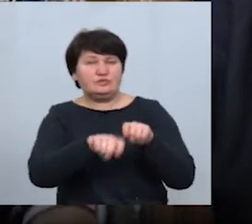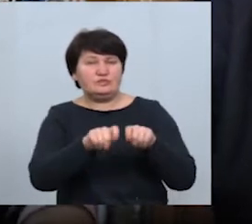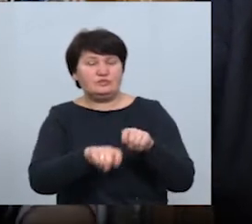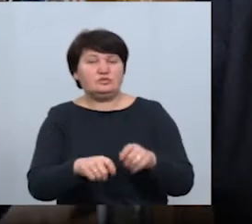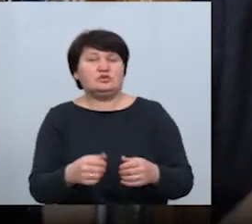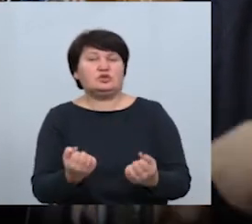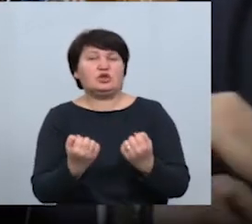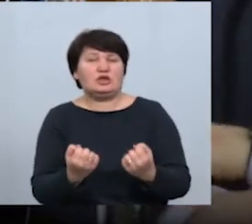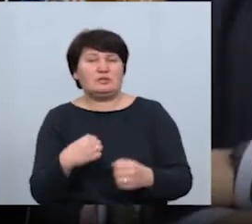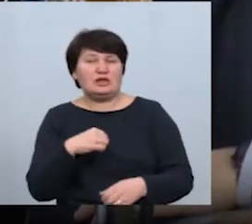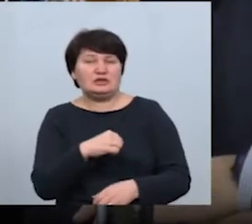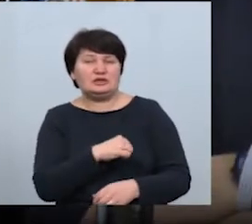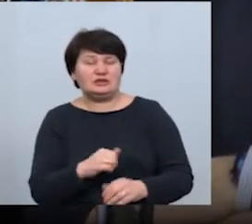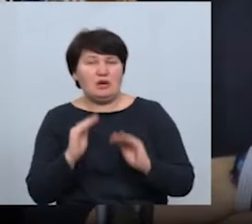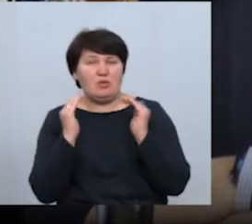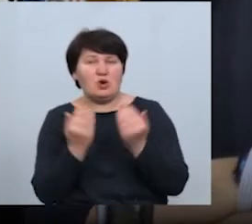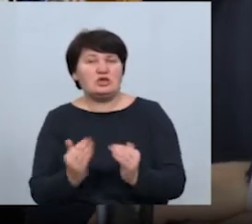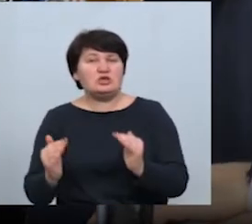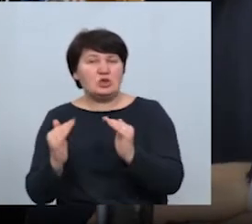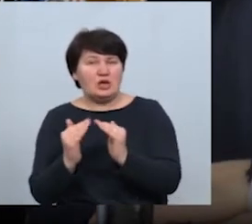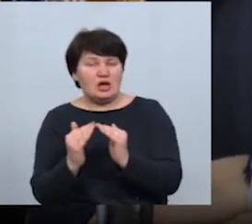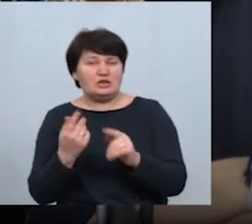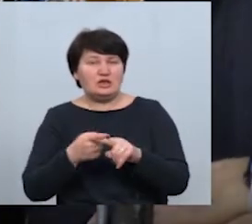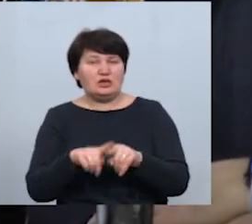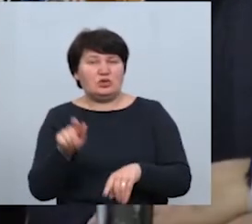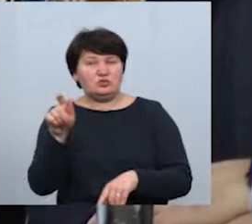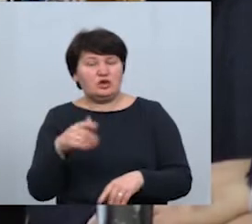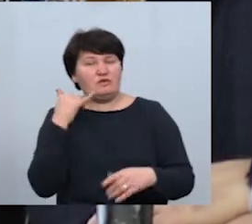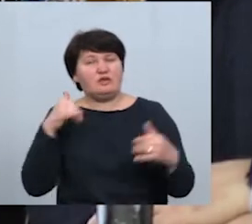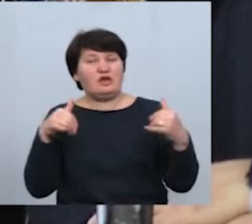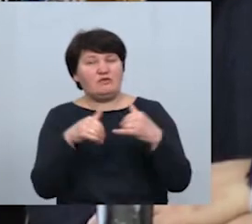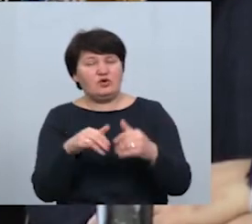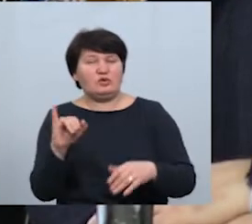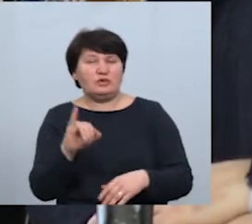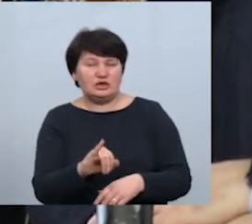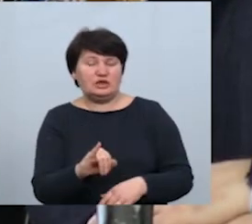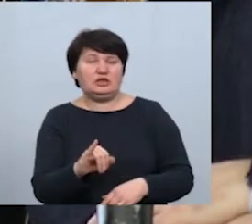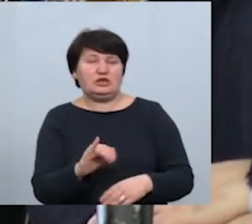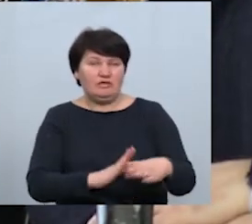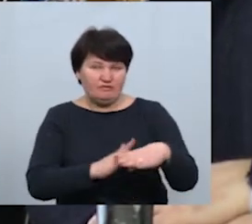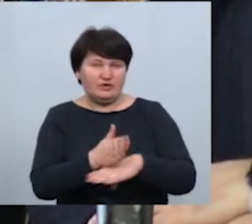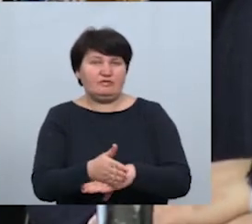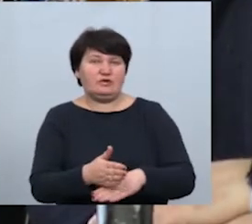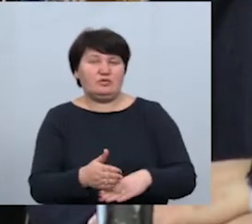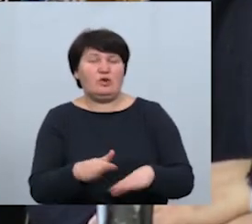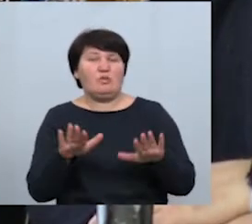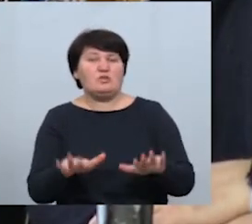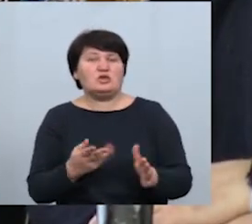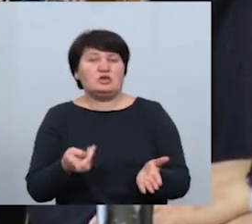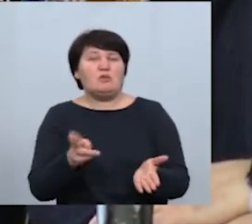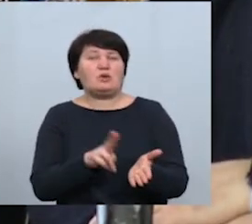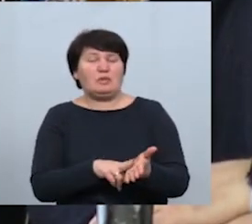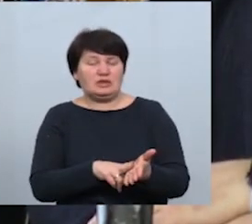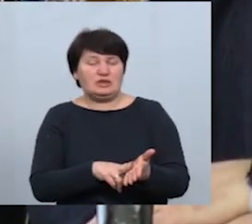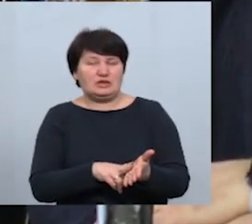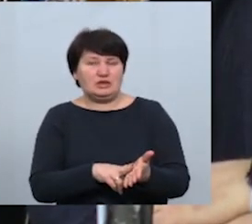самоізоляції вказаними особами в телефонному режимі, а також безпосередньо відвідуємо по місцю знаходження,